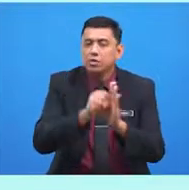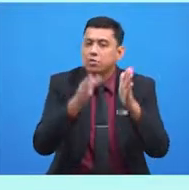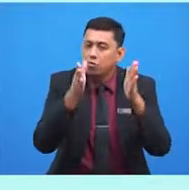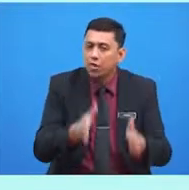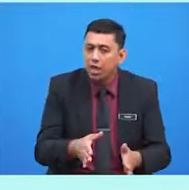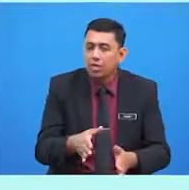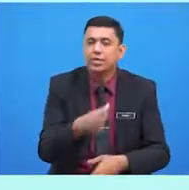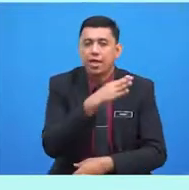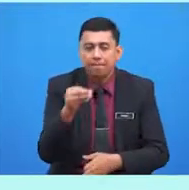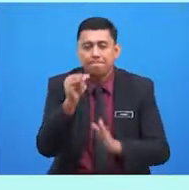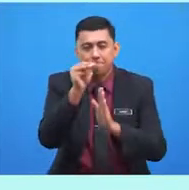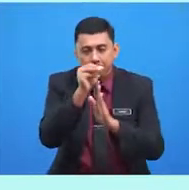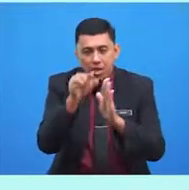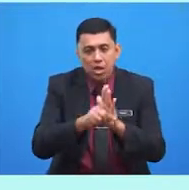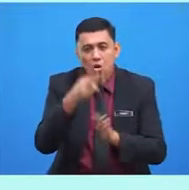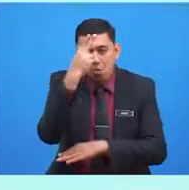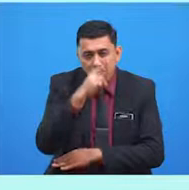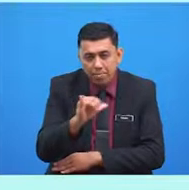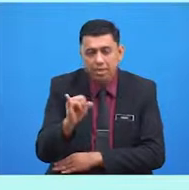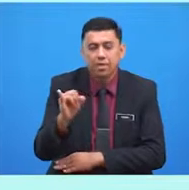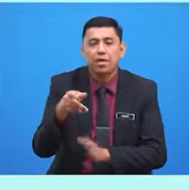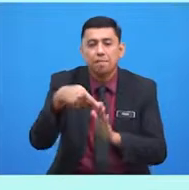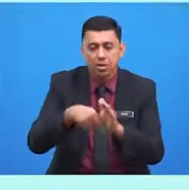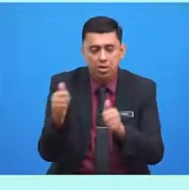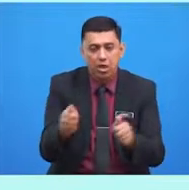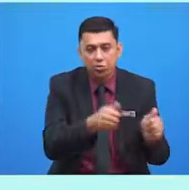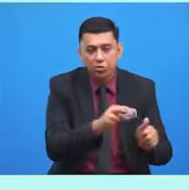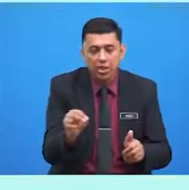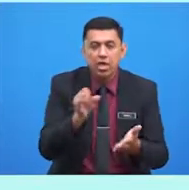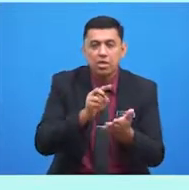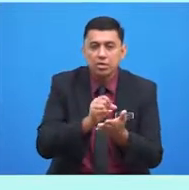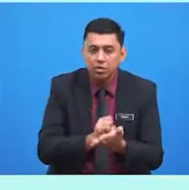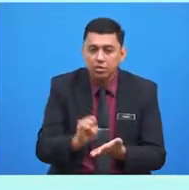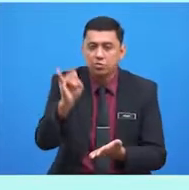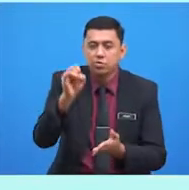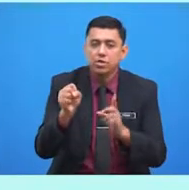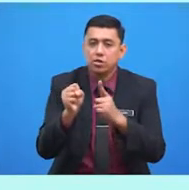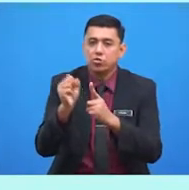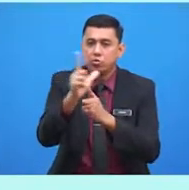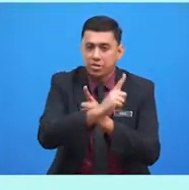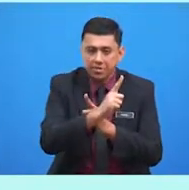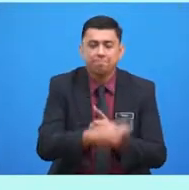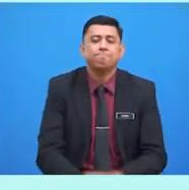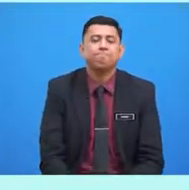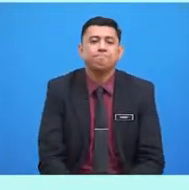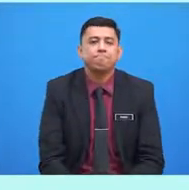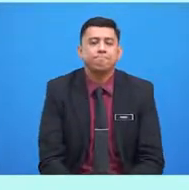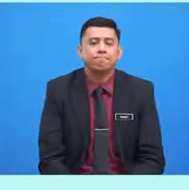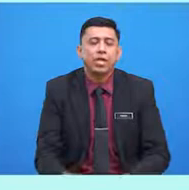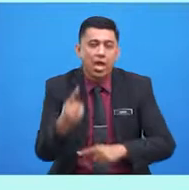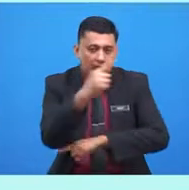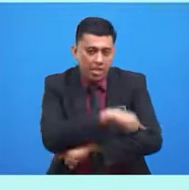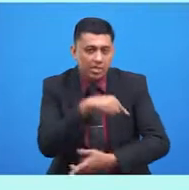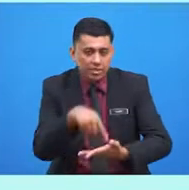serta menghormati peraturan institusi sosial. Murid-murid, hari